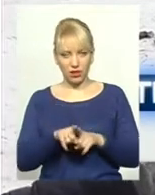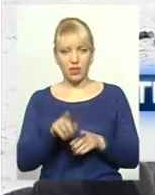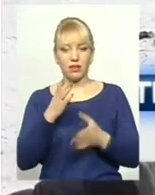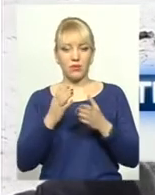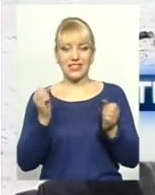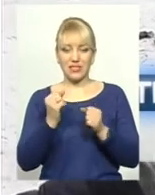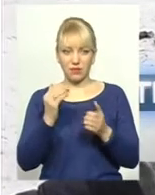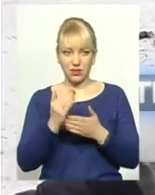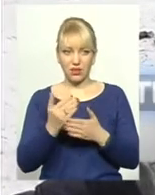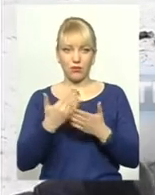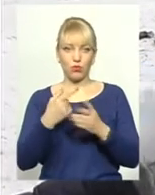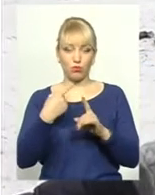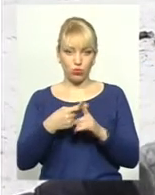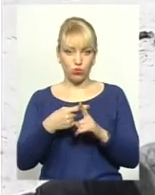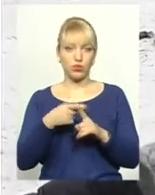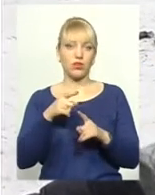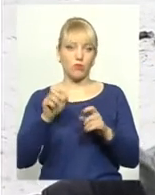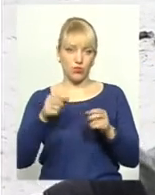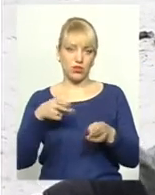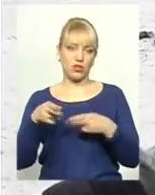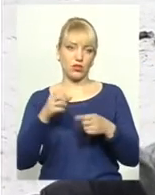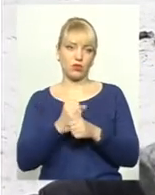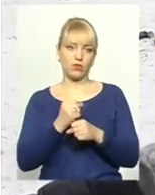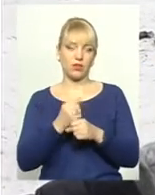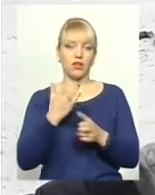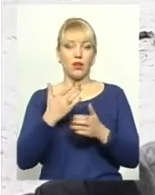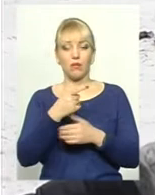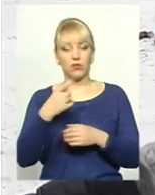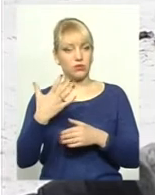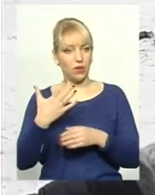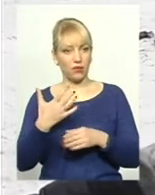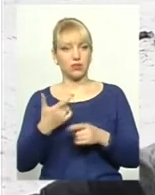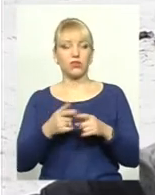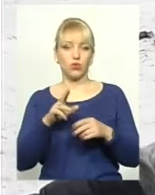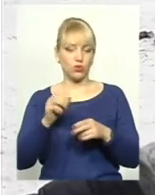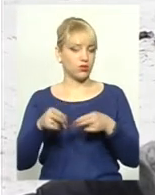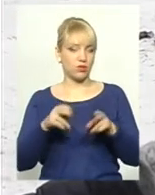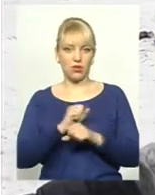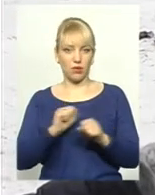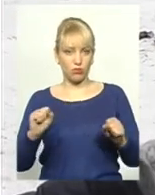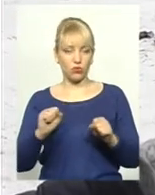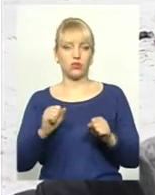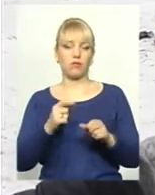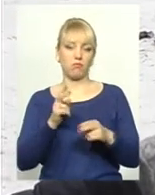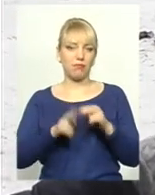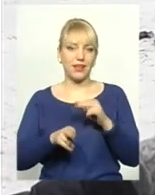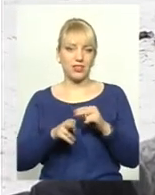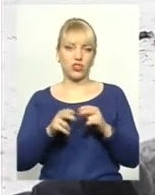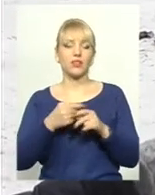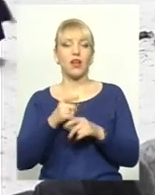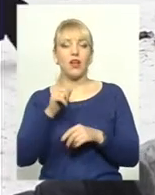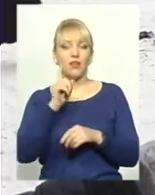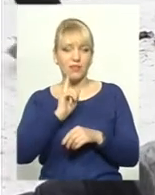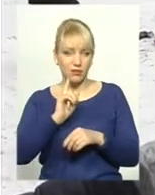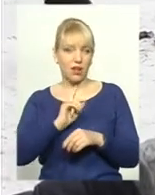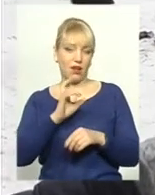є така плюсова температура, зараз. Значить, стерилізацію можна робити. Тільки там мінус п'ять, значить стерилізація прекращається. Але це прекращається на якийсь час, а